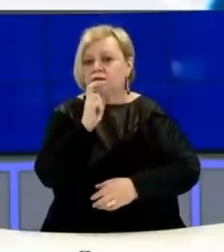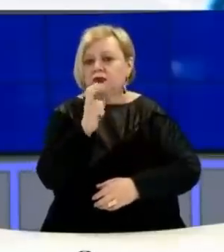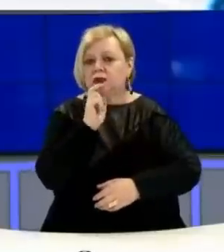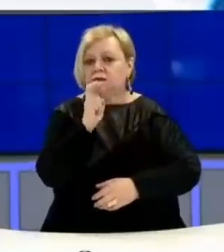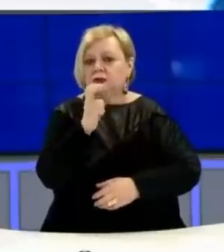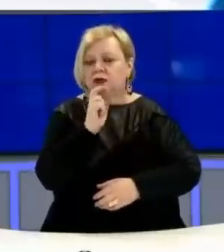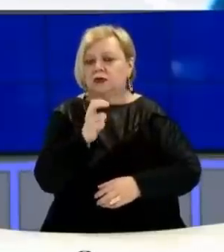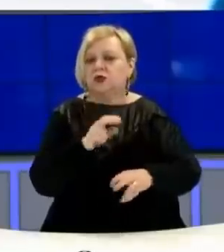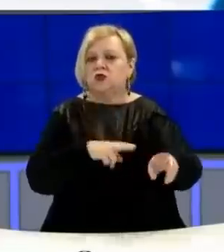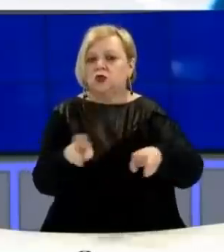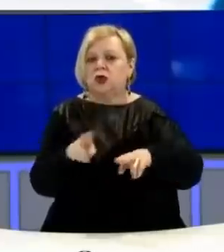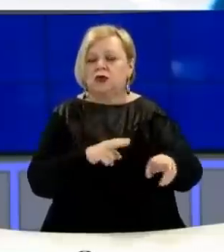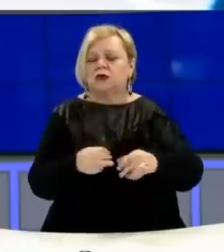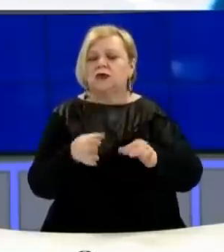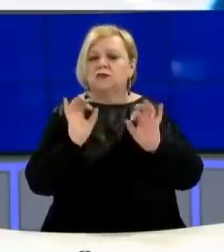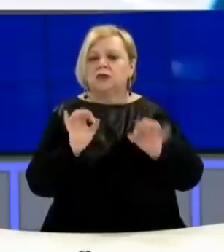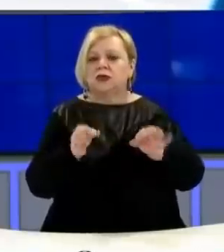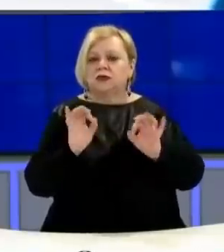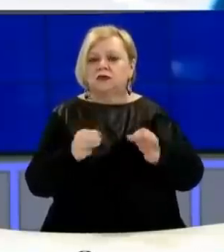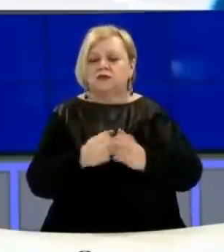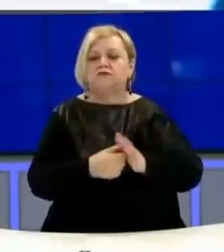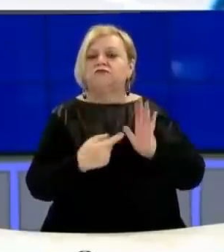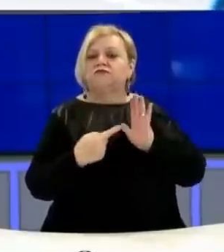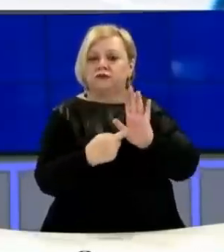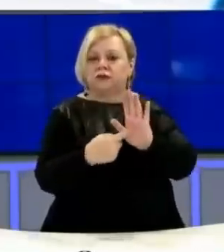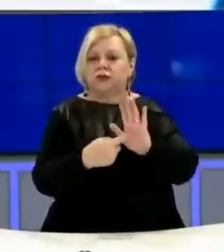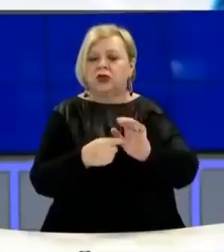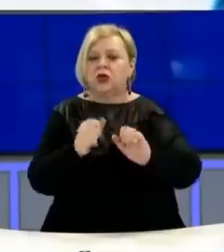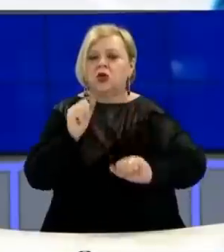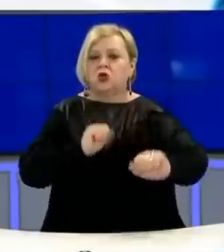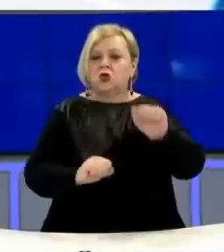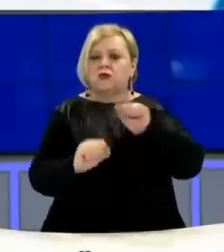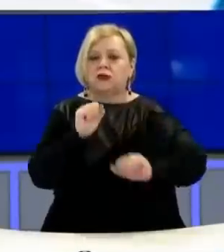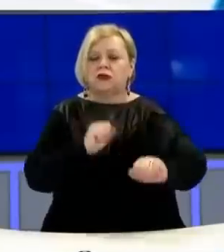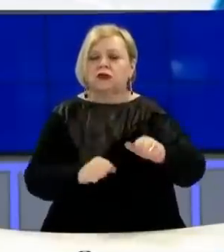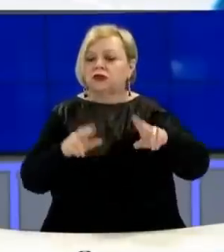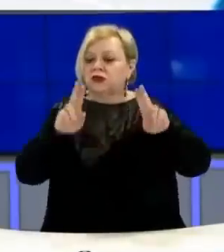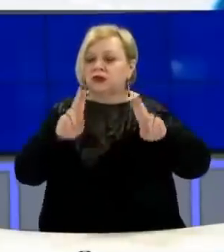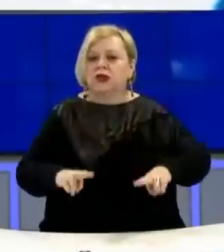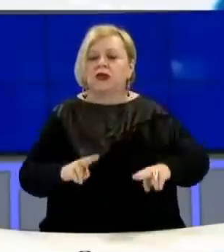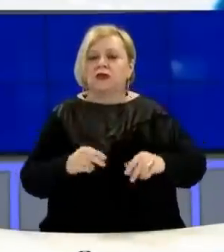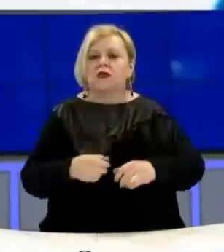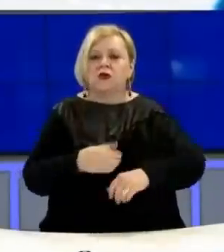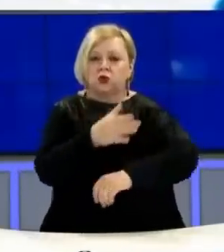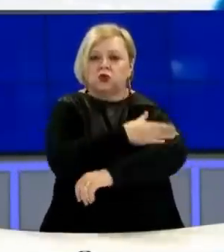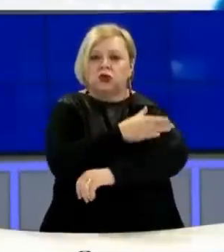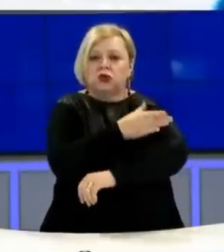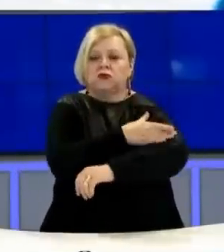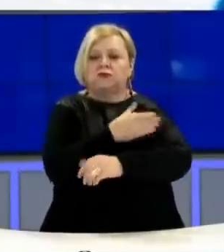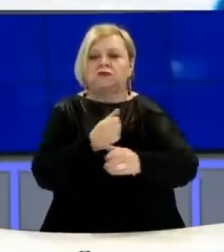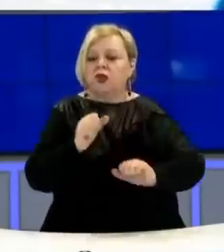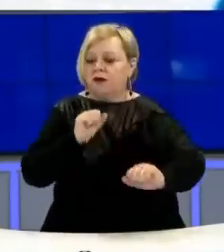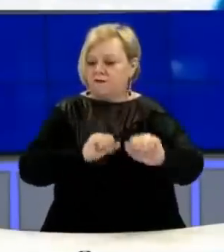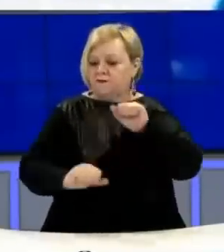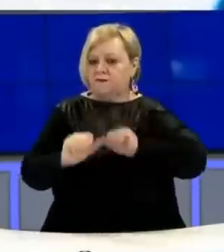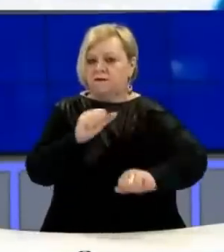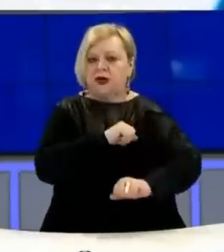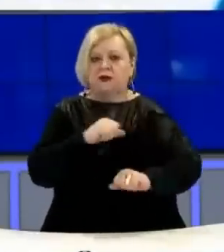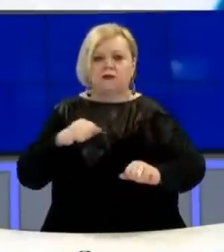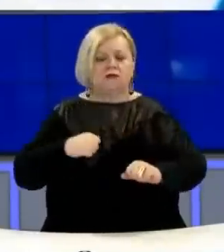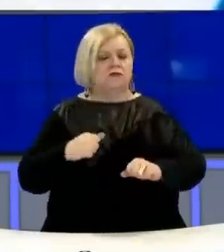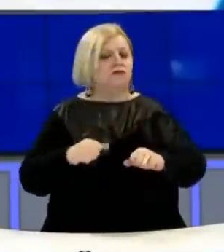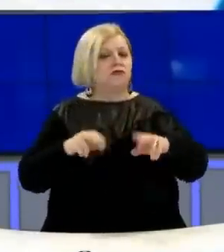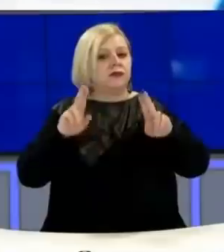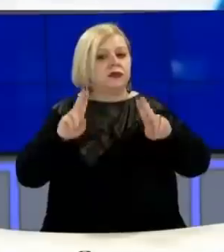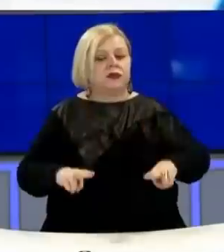ftesave të gjukate speciale për të dëshmuar ljuftën e pike të drejten qërimtare të uqëkës për vetë mbrojkje, liri, drejtsi,